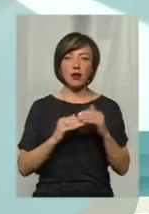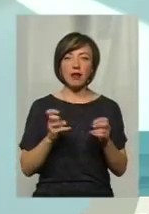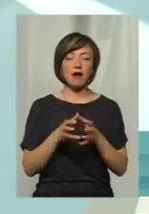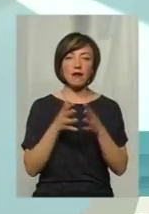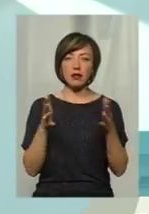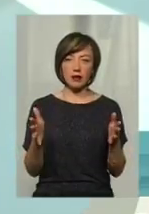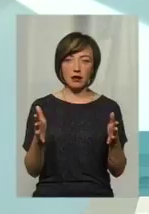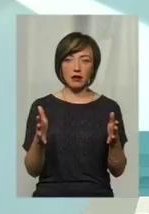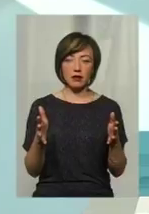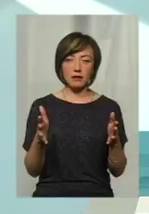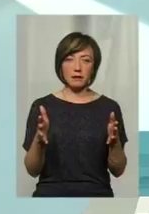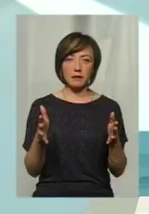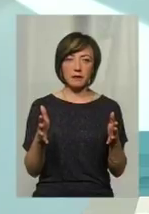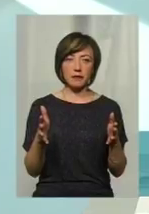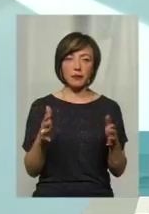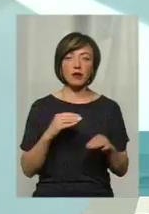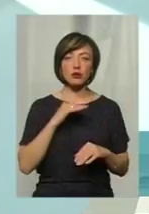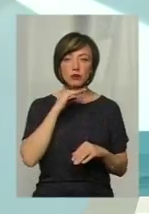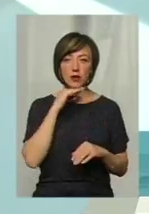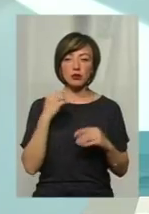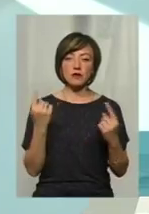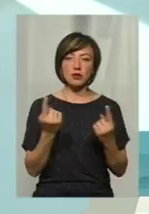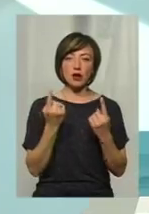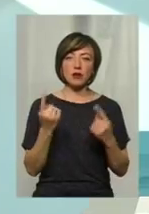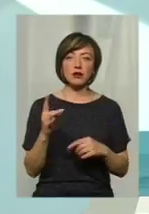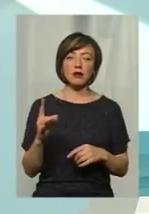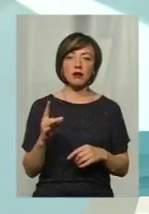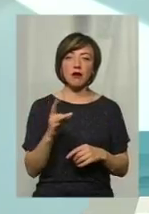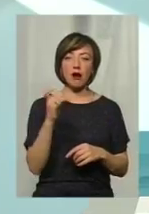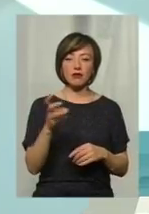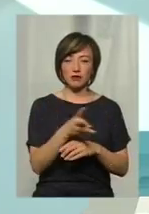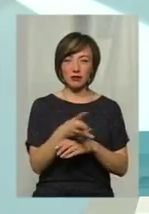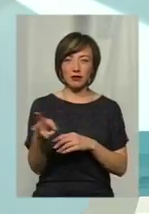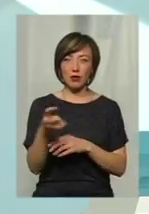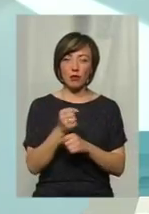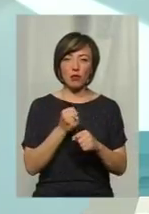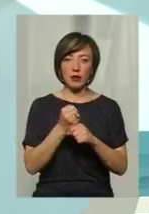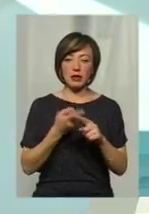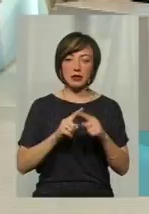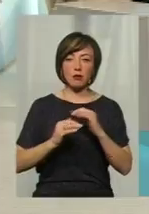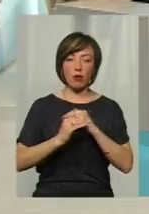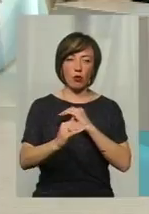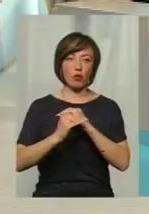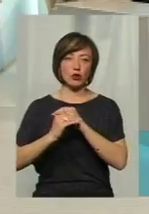великі. І достатньо буде, звичайно, ранцевих оприскувачів, щоб обробити дані площі.